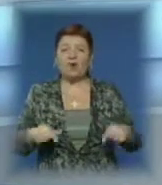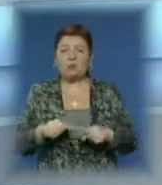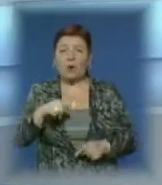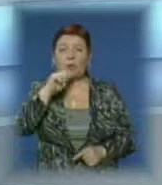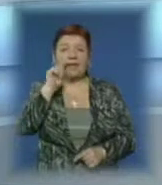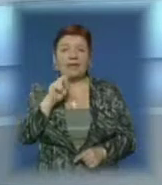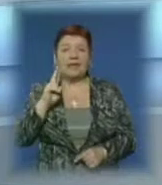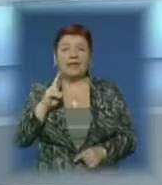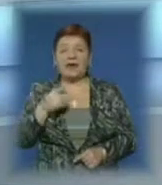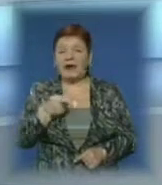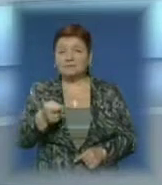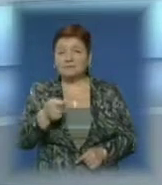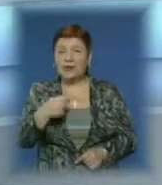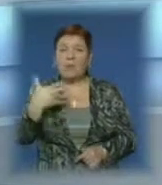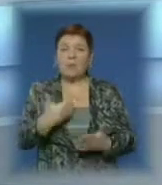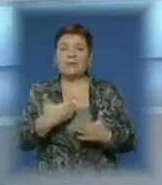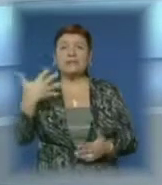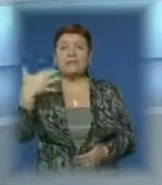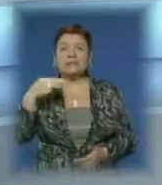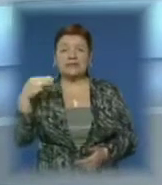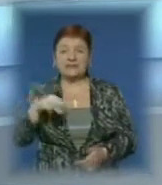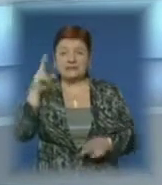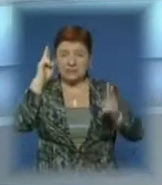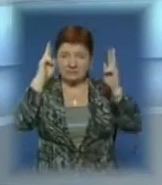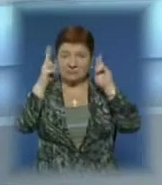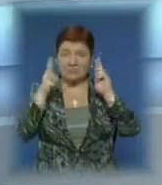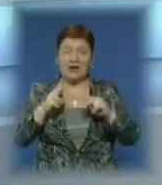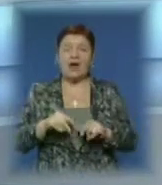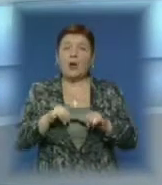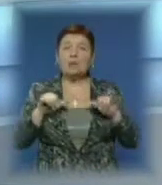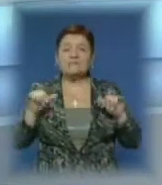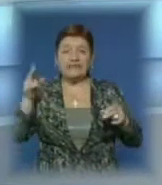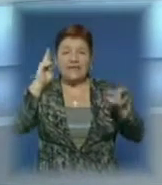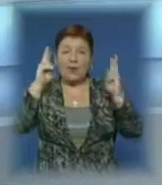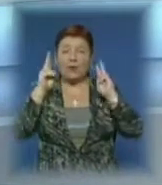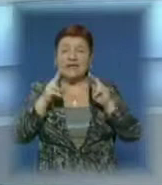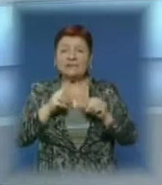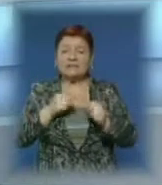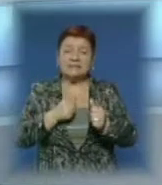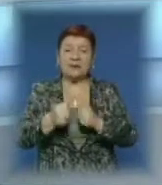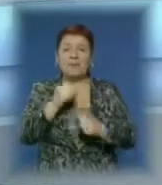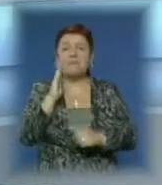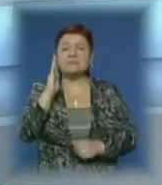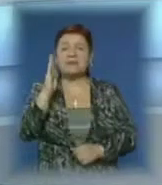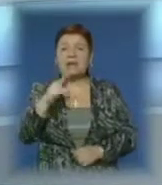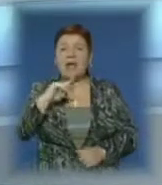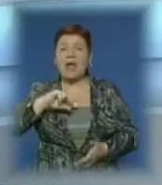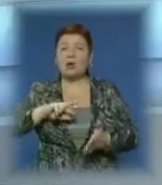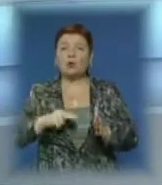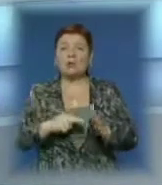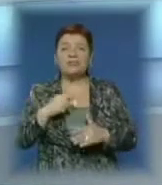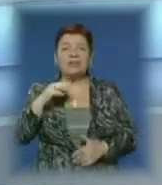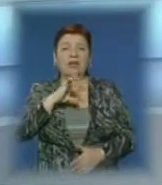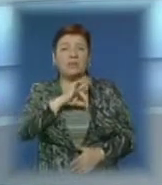якій отримують та відгодовують понад 50 тисяч поголів'я. Розведення кролів – один з найперспективніших та економічно вигідних